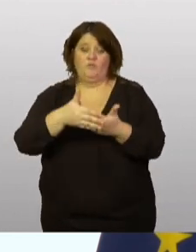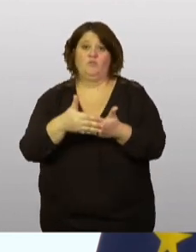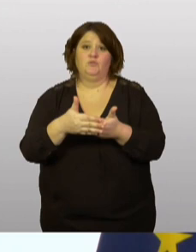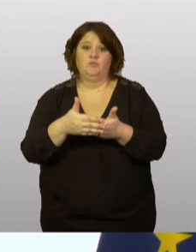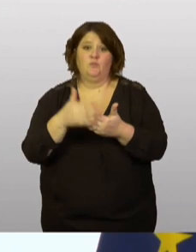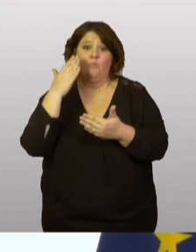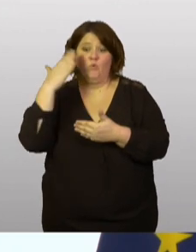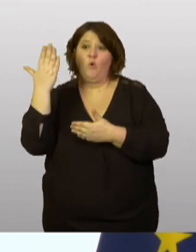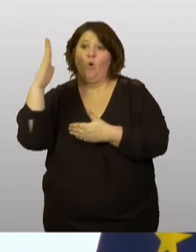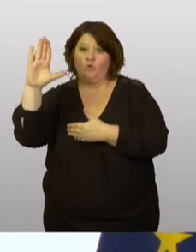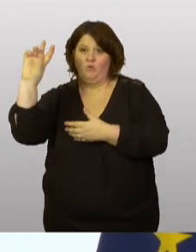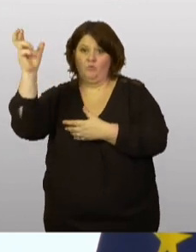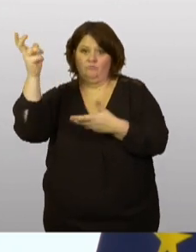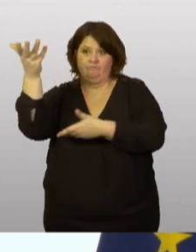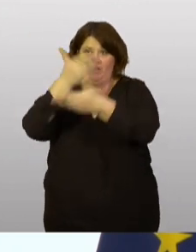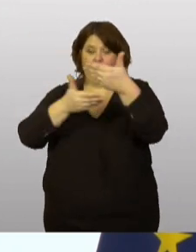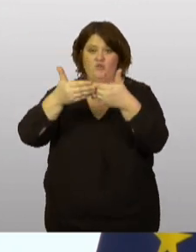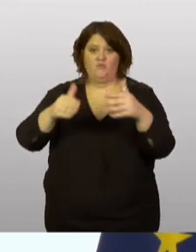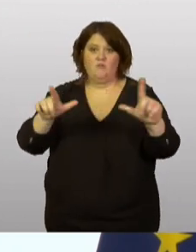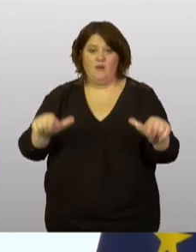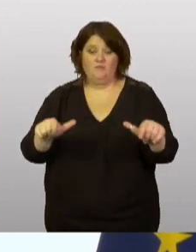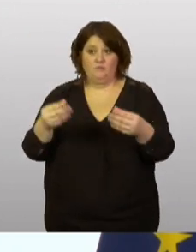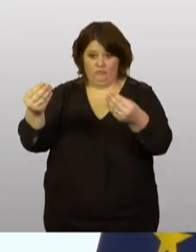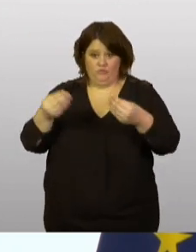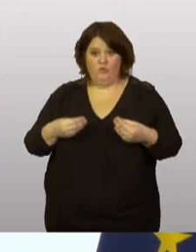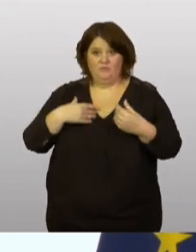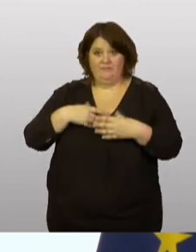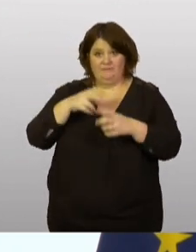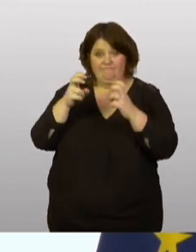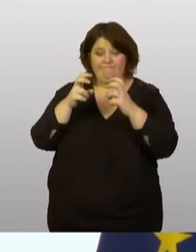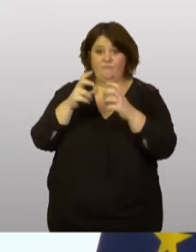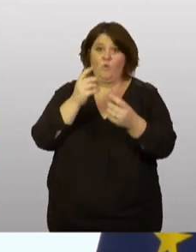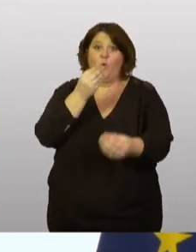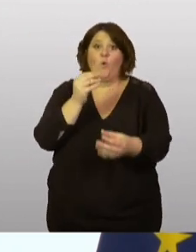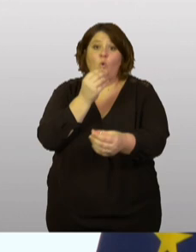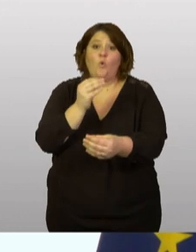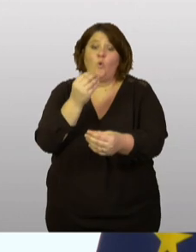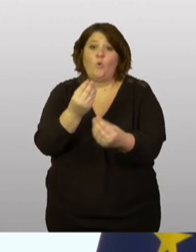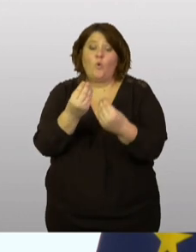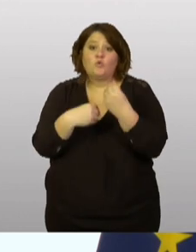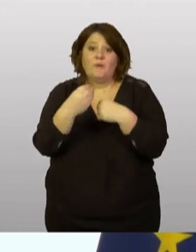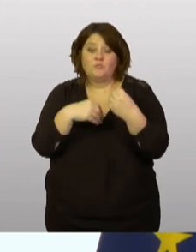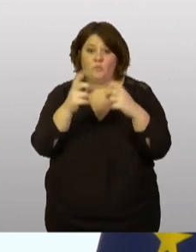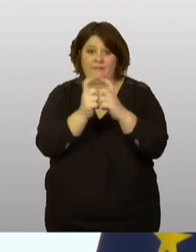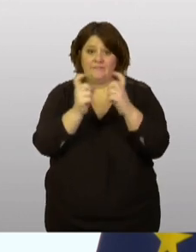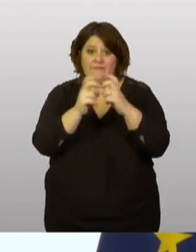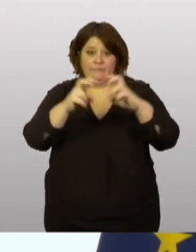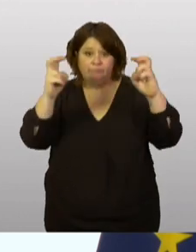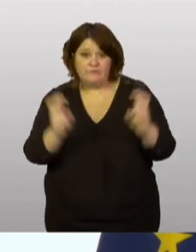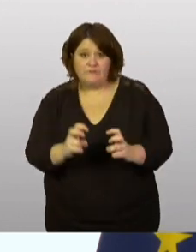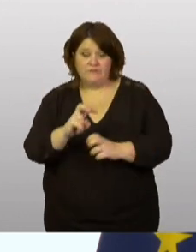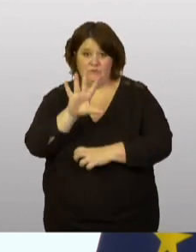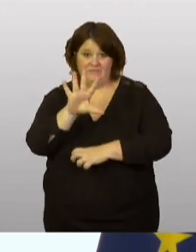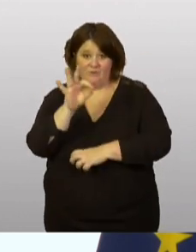d'autres lampes, nous permettra de diminuer notre consommation de 7%. Et c'est les